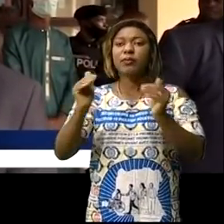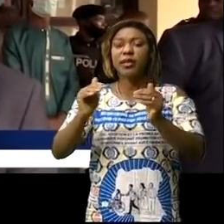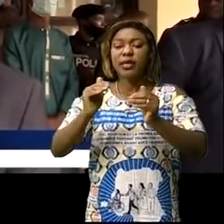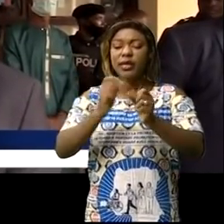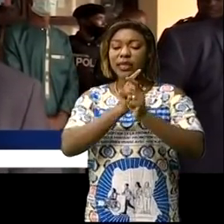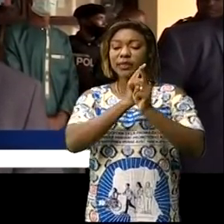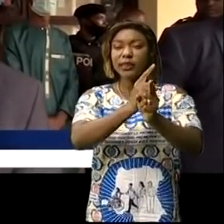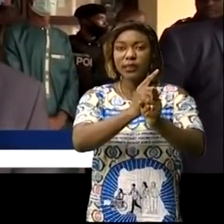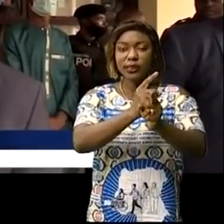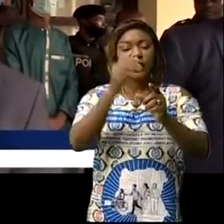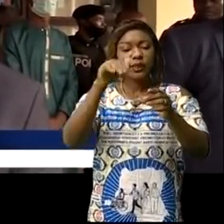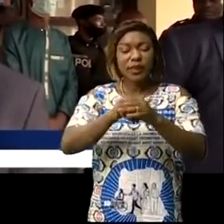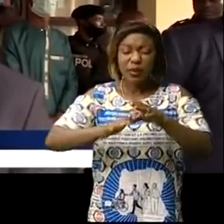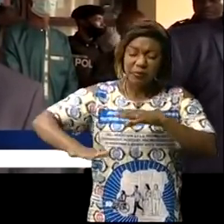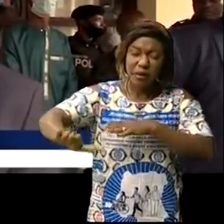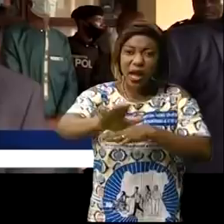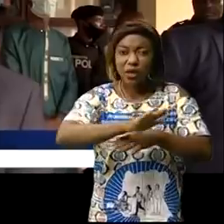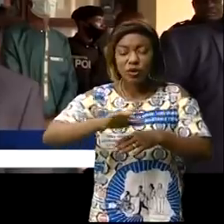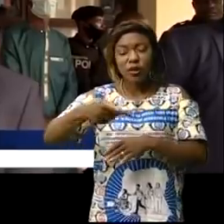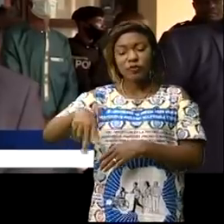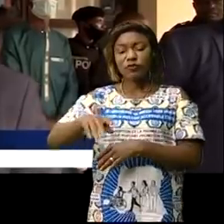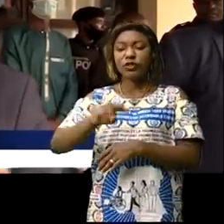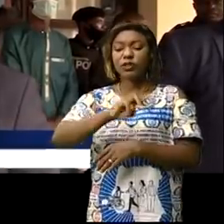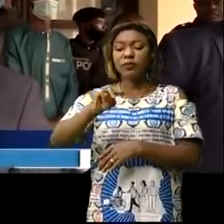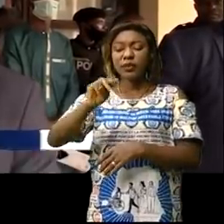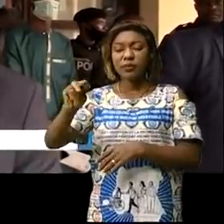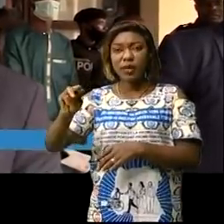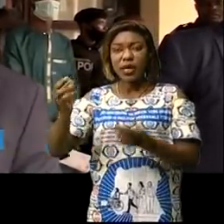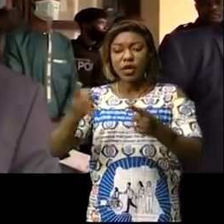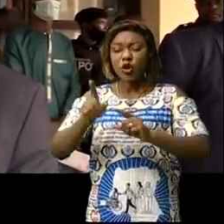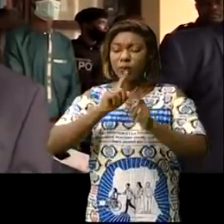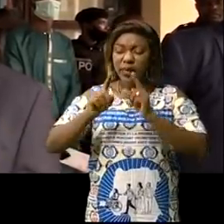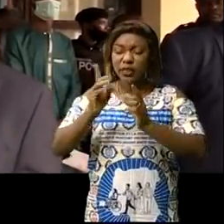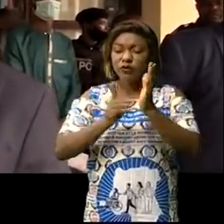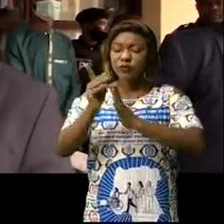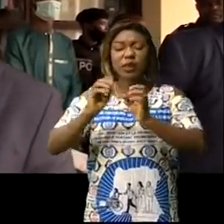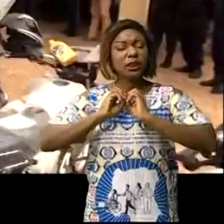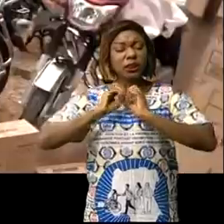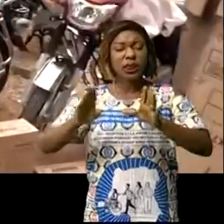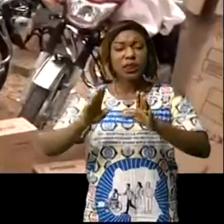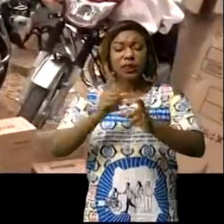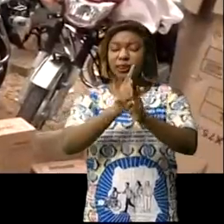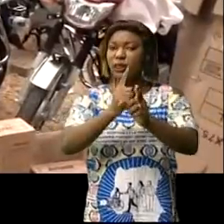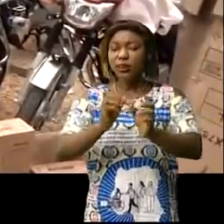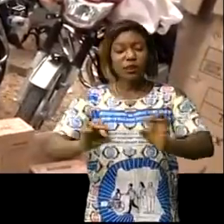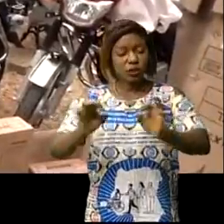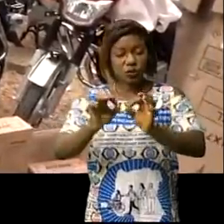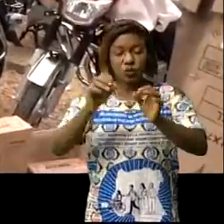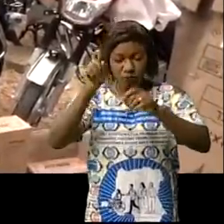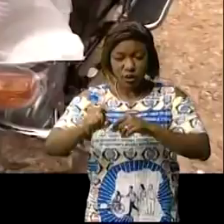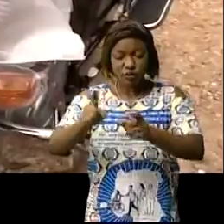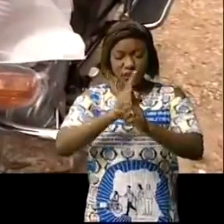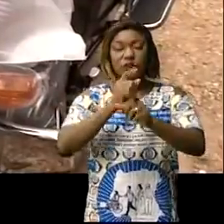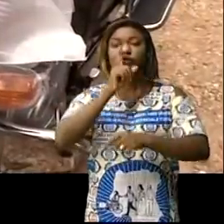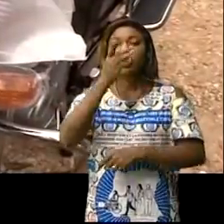sécurité dans l'étendue de la province du Maniema parce qu'on ne peut pas parler du développement sans sécurité. Le colonel Raymond Amissi de la